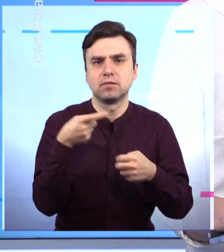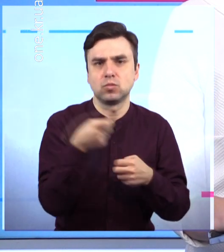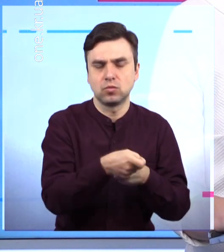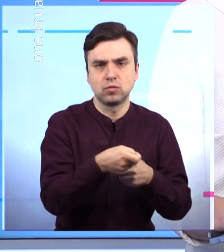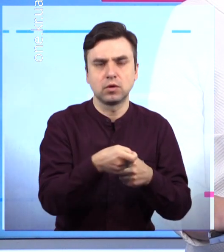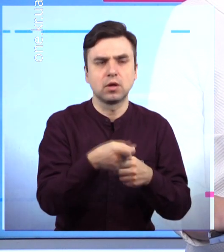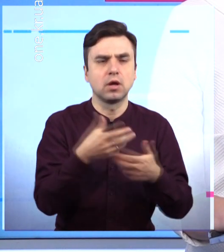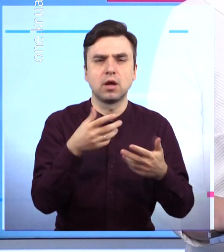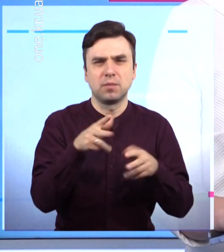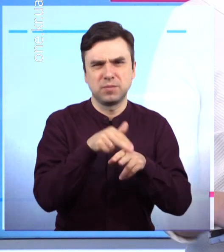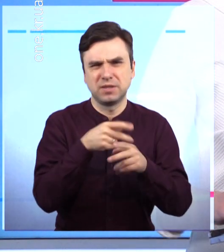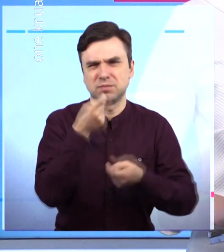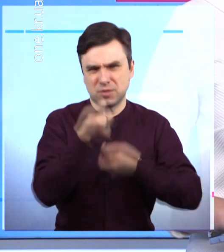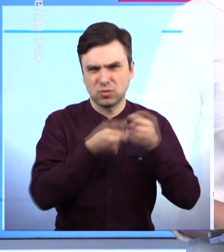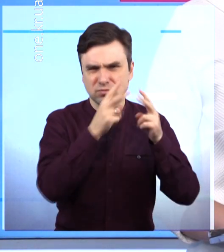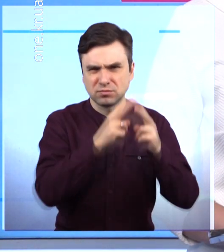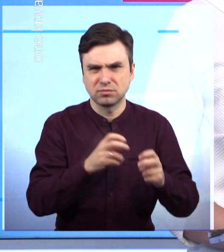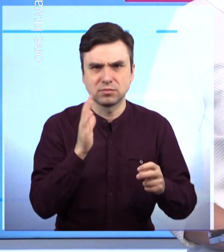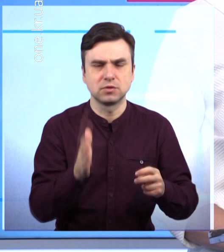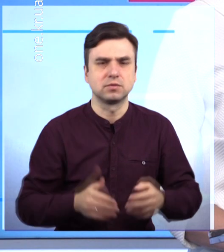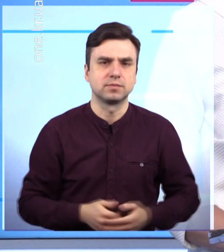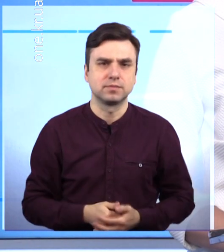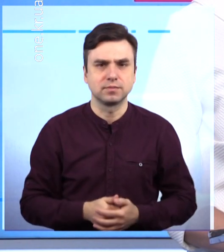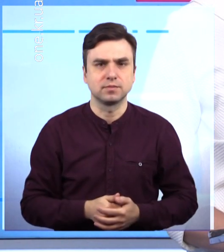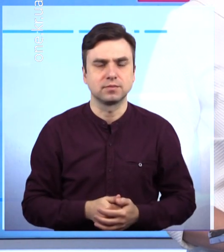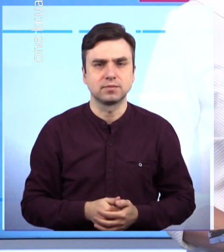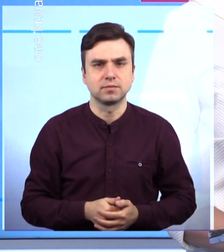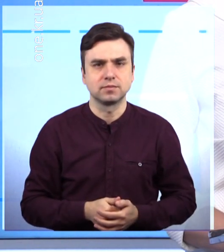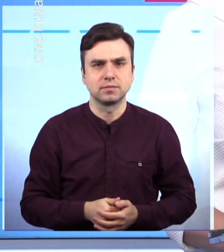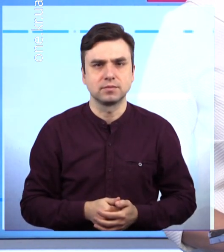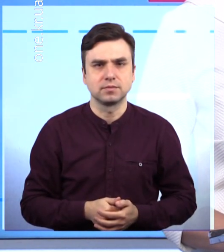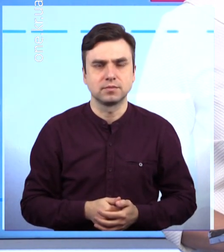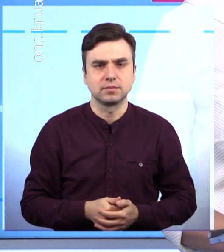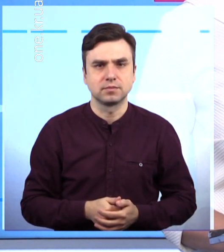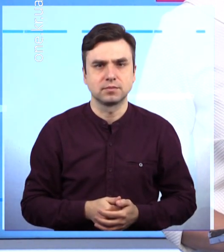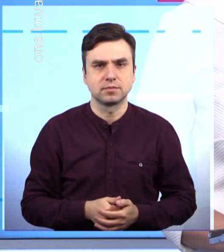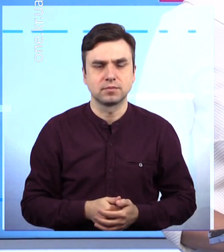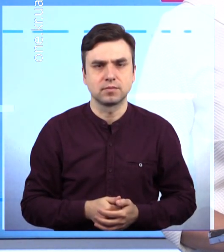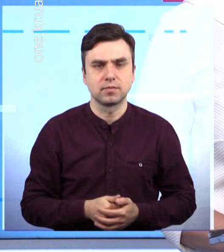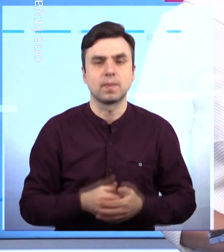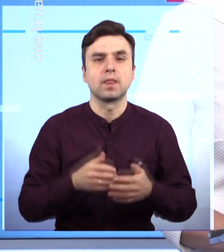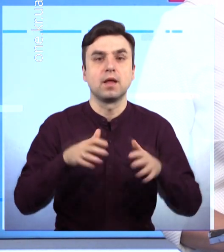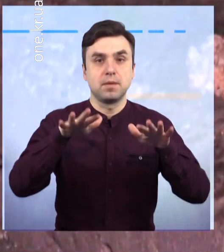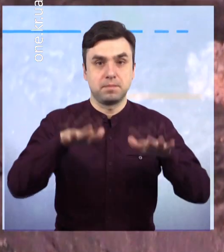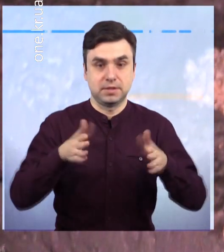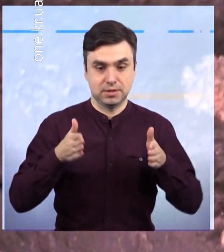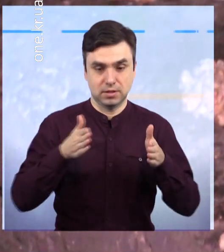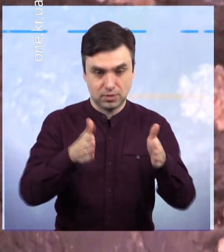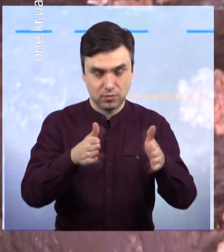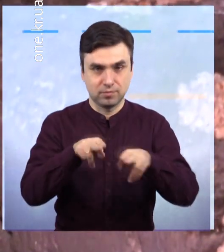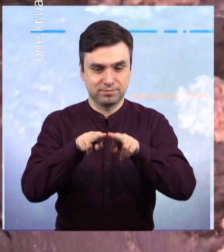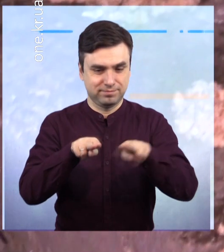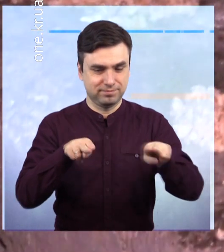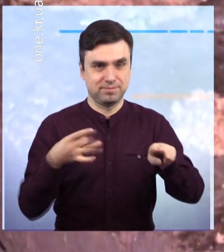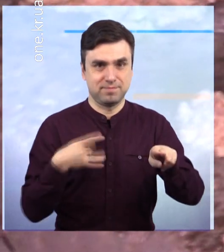багатоповерхівок. В результаті місцевий мешканець отримав травму ноги. Гучні звуки почула сусідка та викликала 40-річному